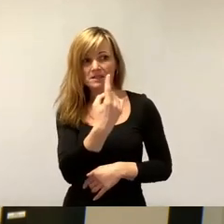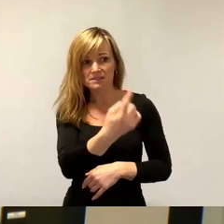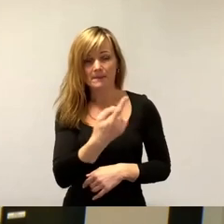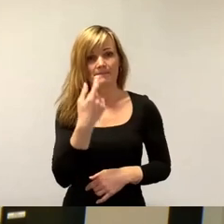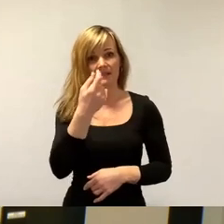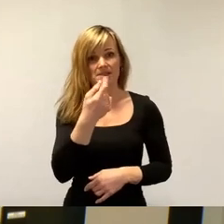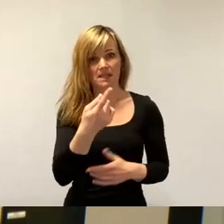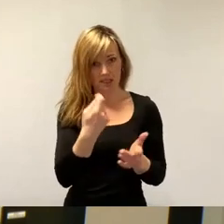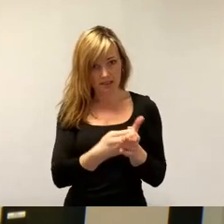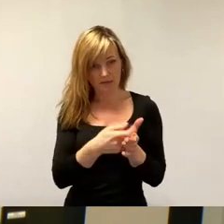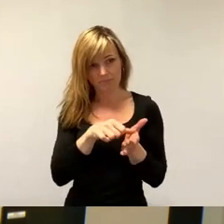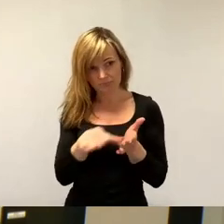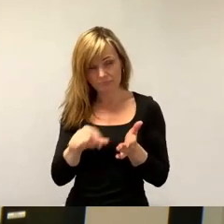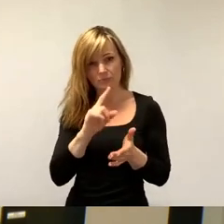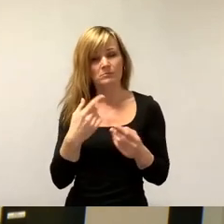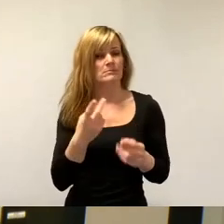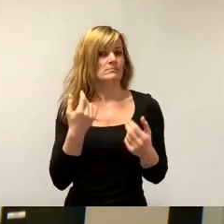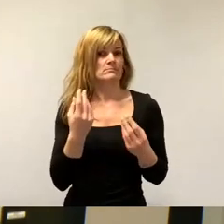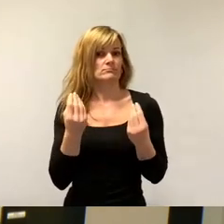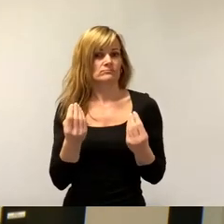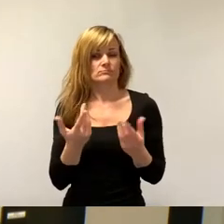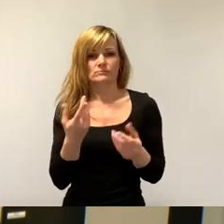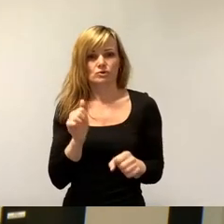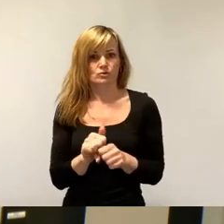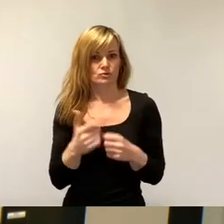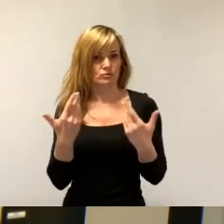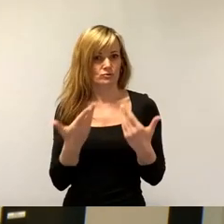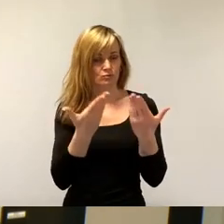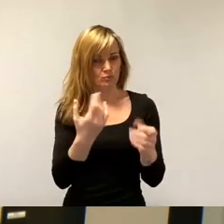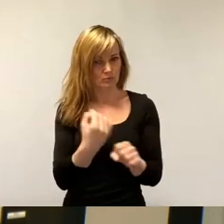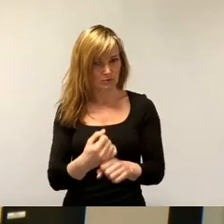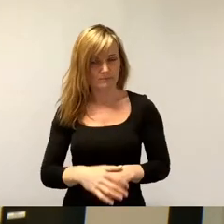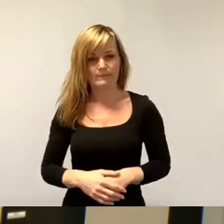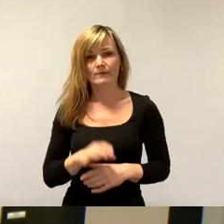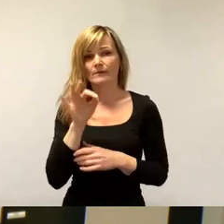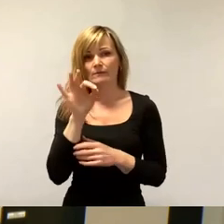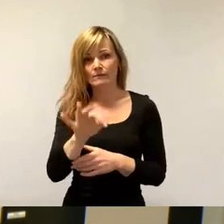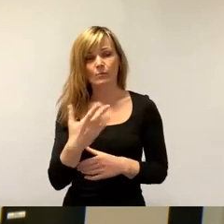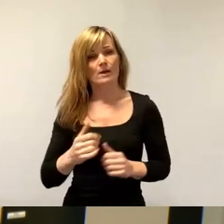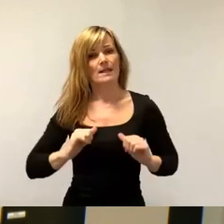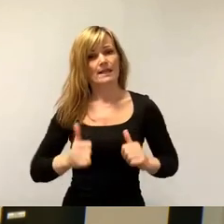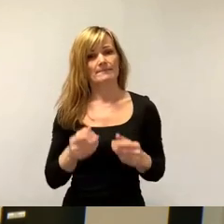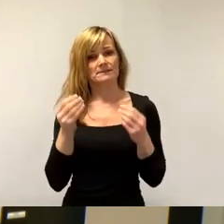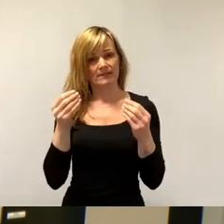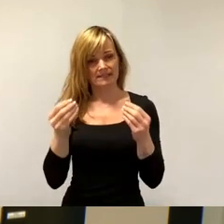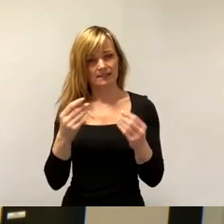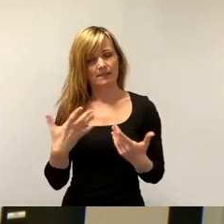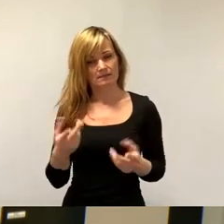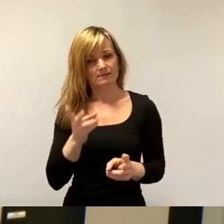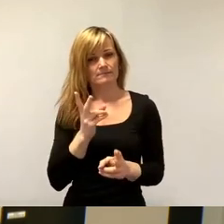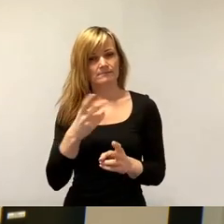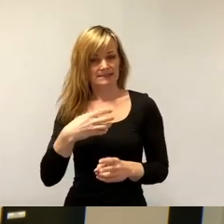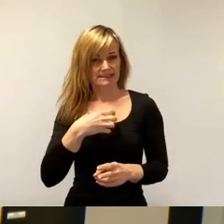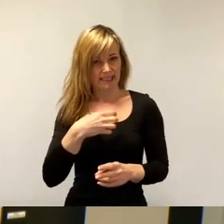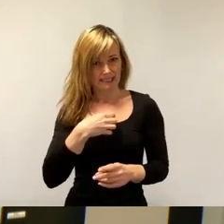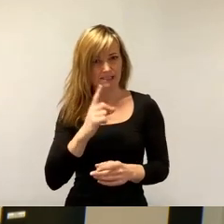ist ganz üblich in solchen Bereichen. Für den Erhalt der Lebensqualität in Dresden und ganz besonders im Dresdner Norden,